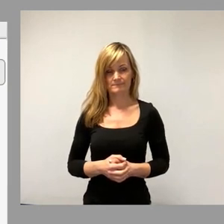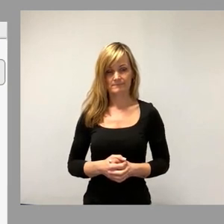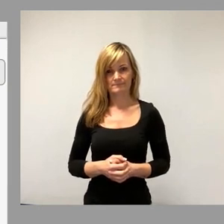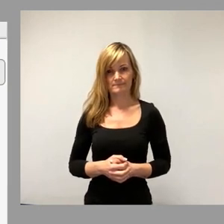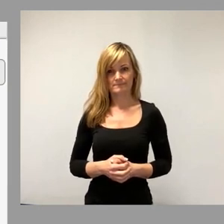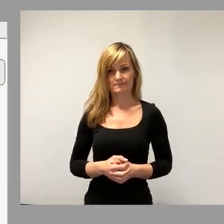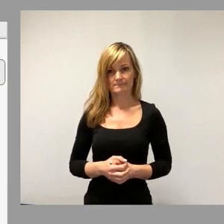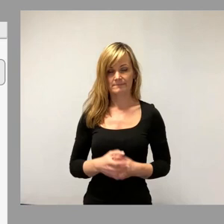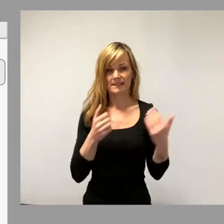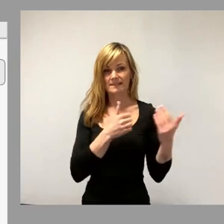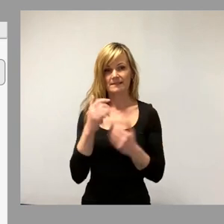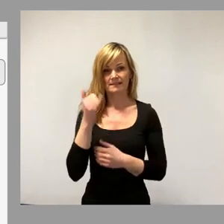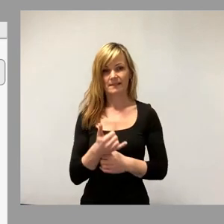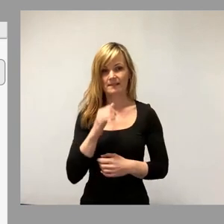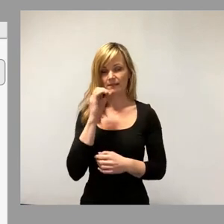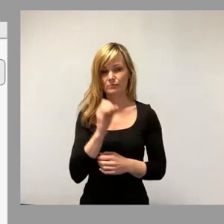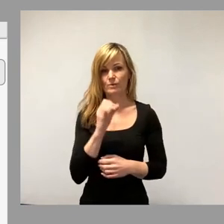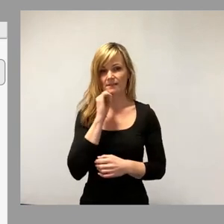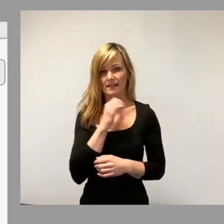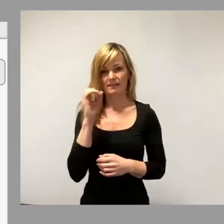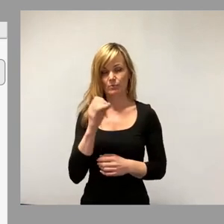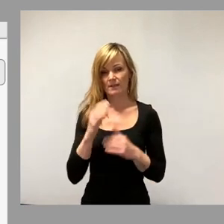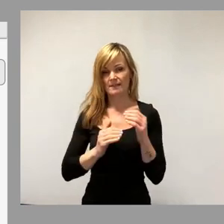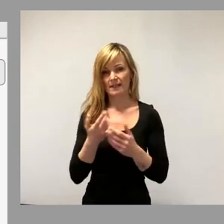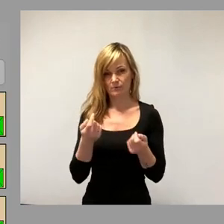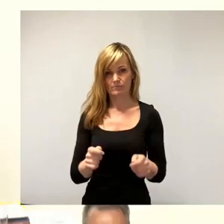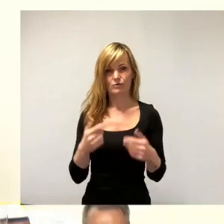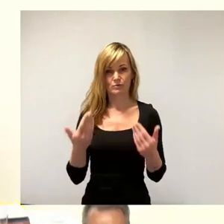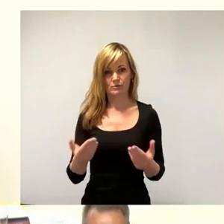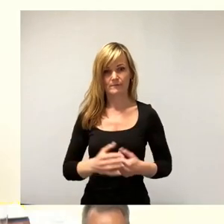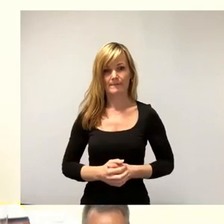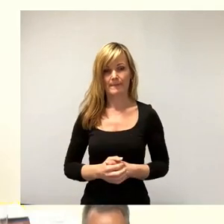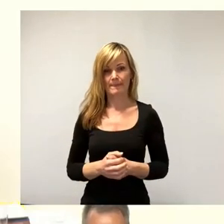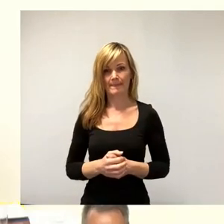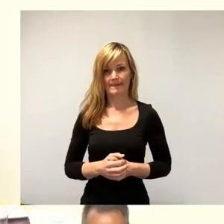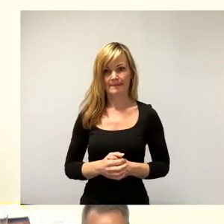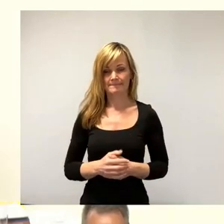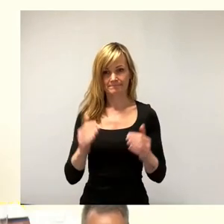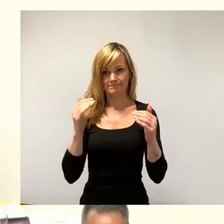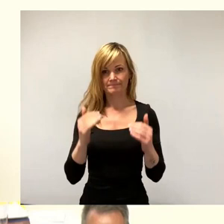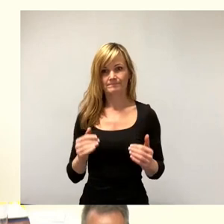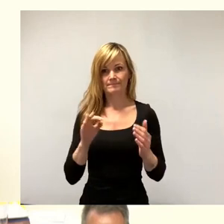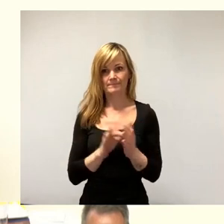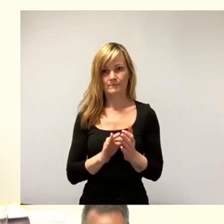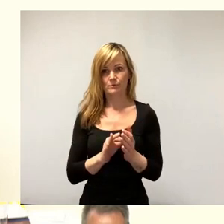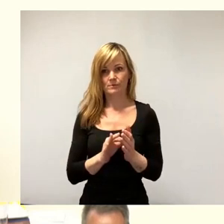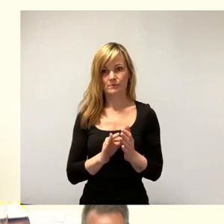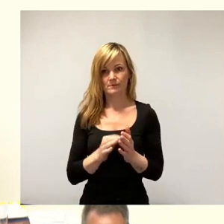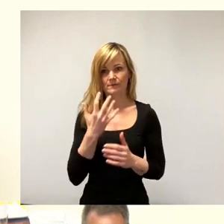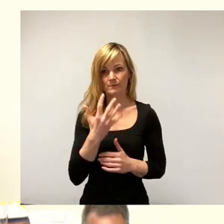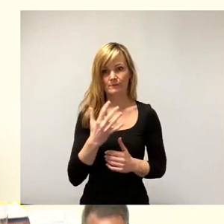66, Ja, keine Nein, keine Enthaltung, damit so beschlossen. Bringt uns zum Punkt 5.